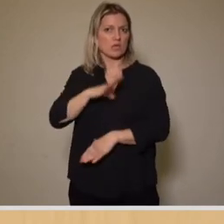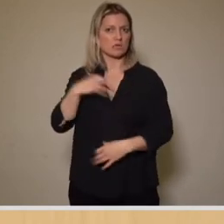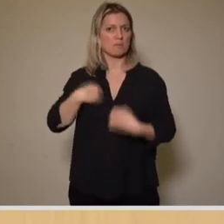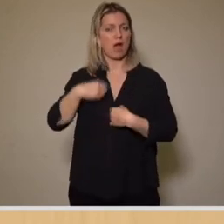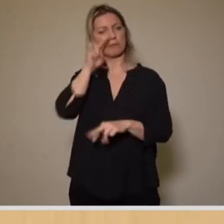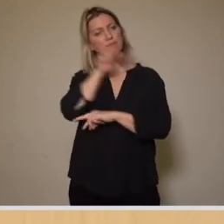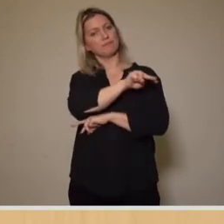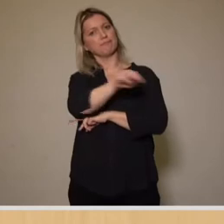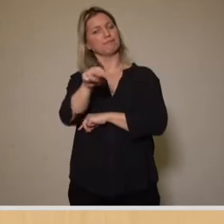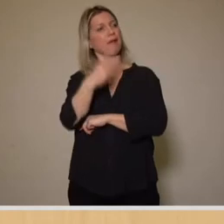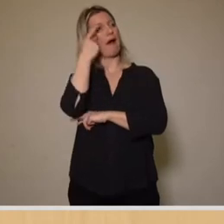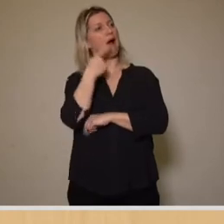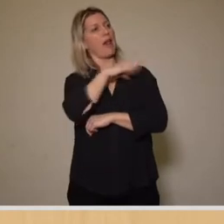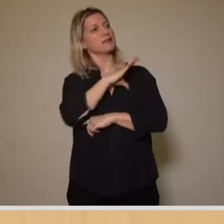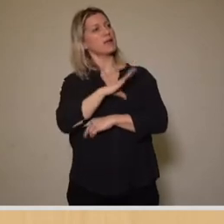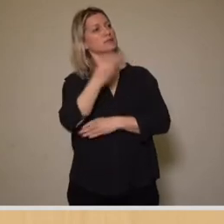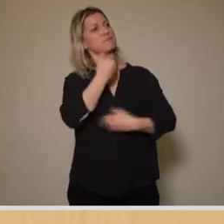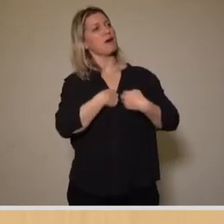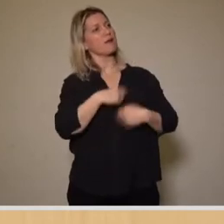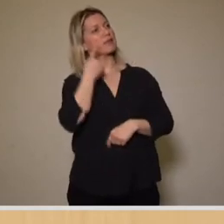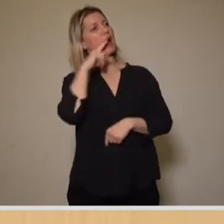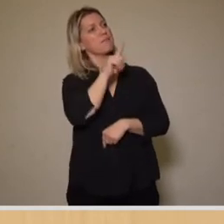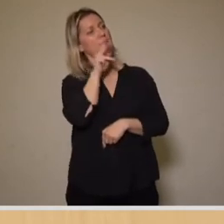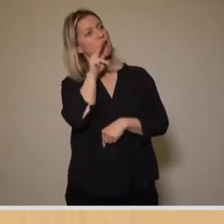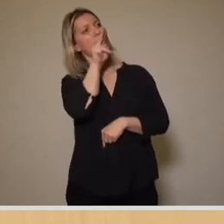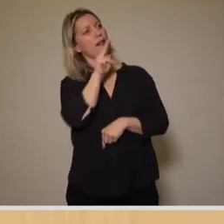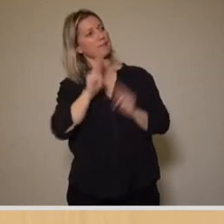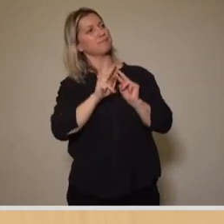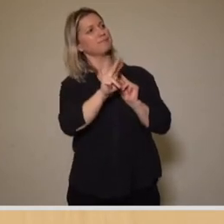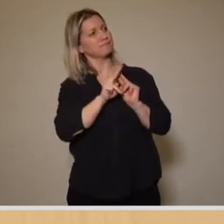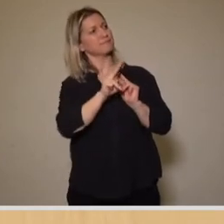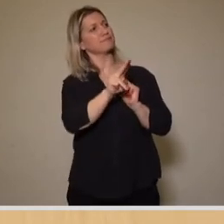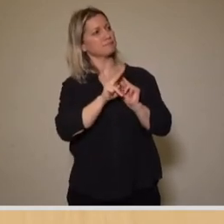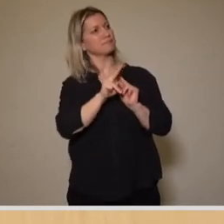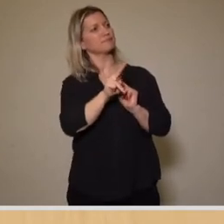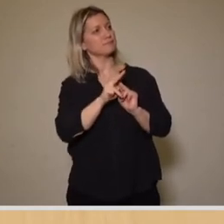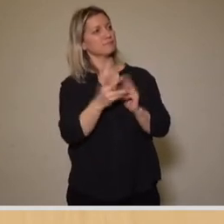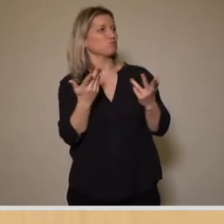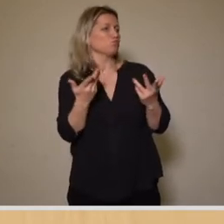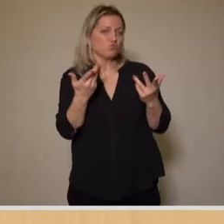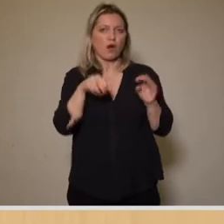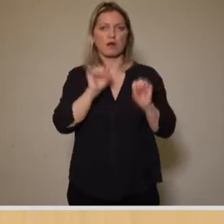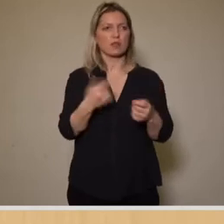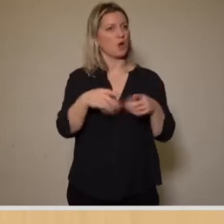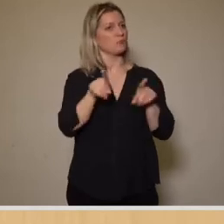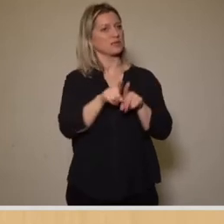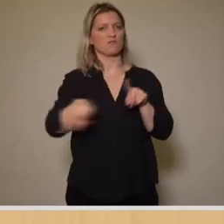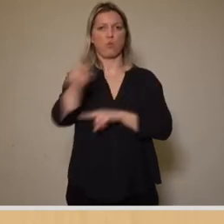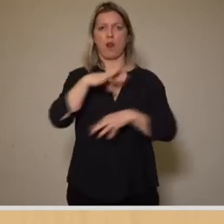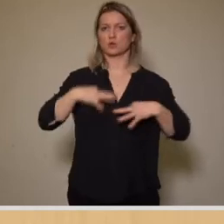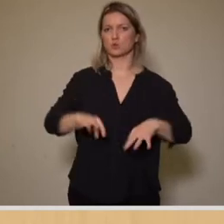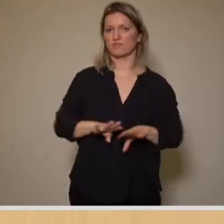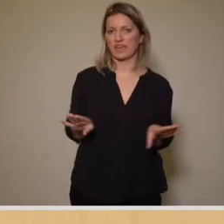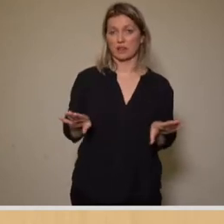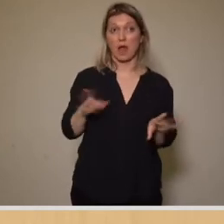wunderschön saniertes, altes Sachsenbad-Denkmal, wo man dann dabei seine Runden schwimmen kann. Dann hätten wir eine Lösung, die allen gerecht wäre. Aber bei dem